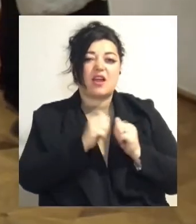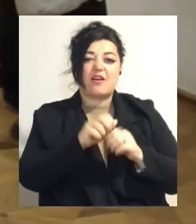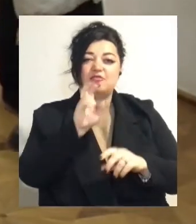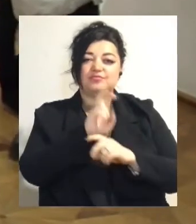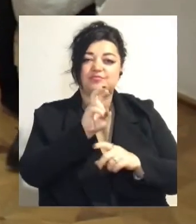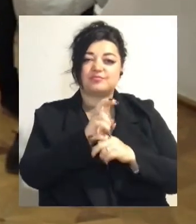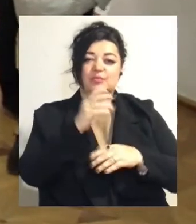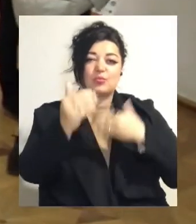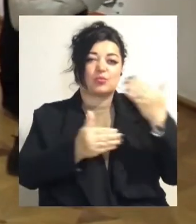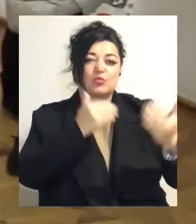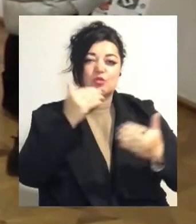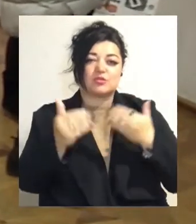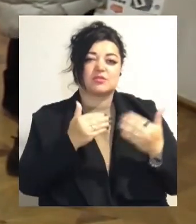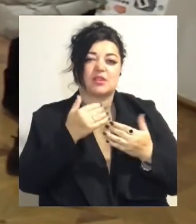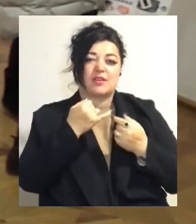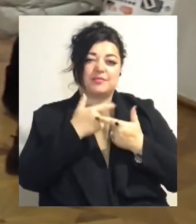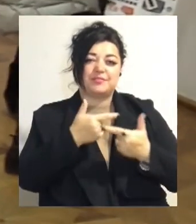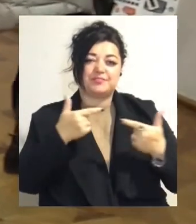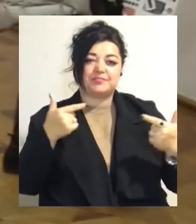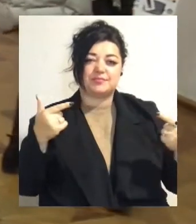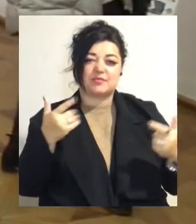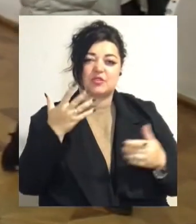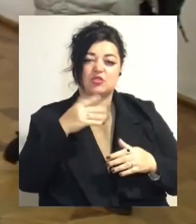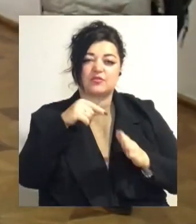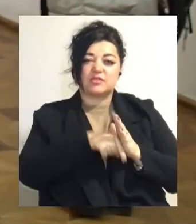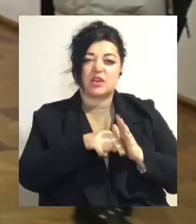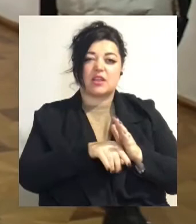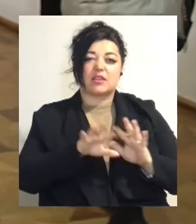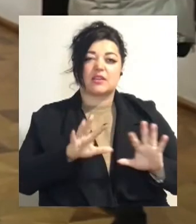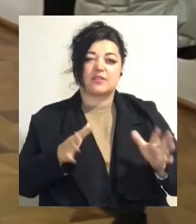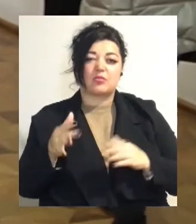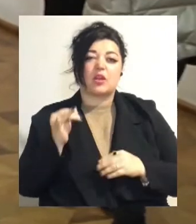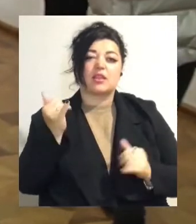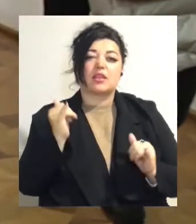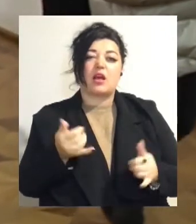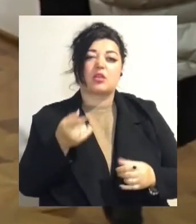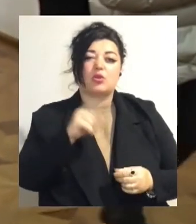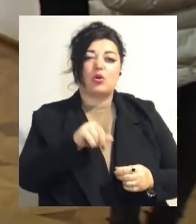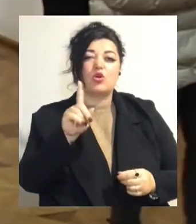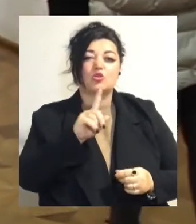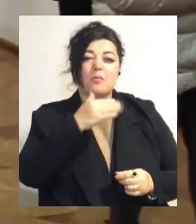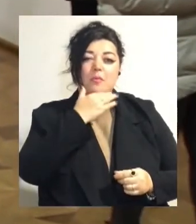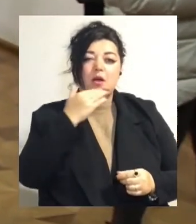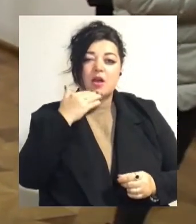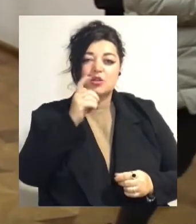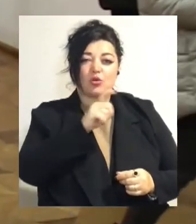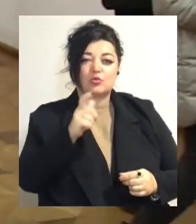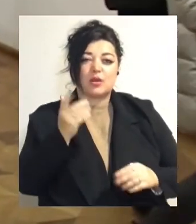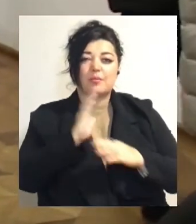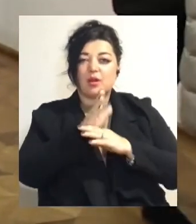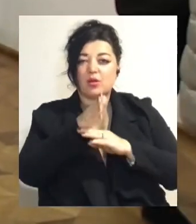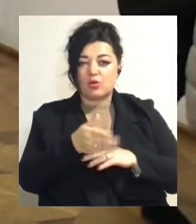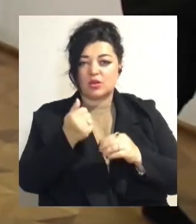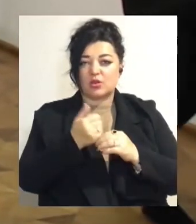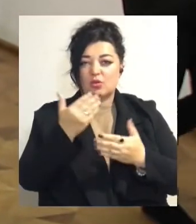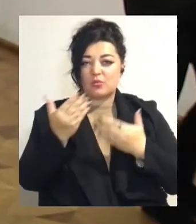виставковими проектами, що в нас наразі відбуваються. І для того, щоб багато людей приходили до музею, відчували